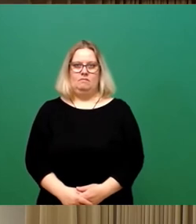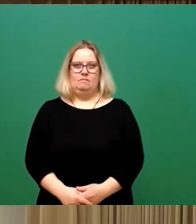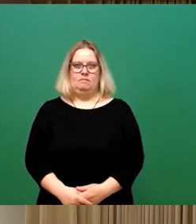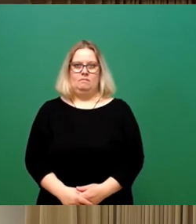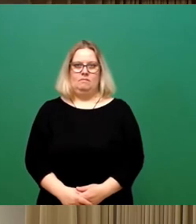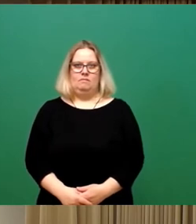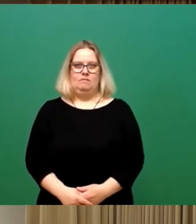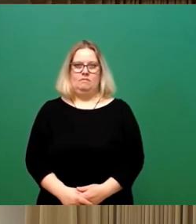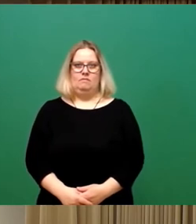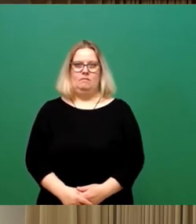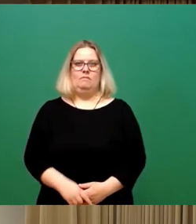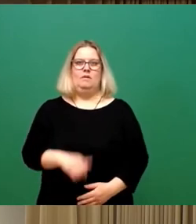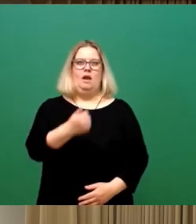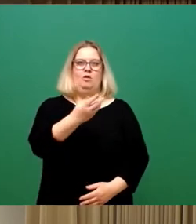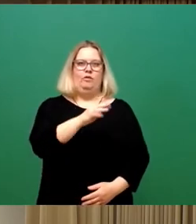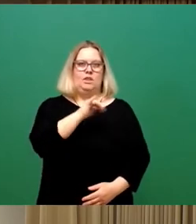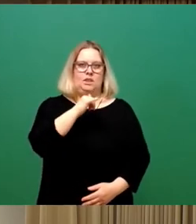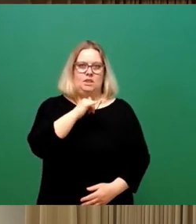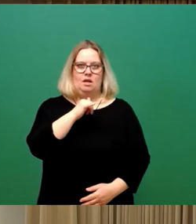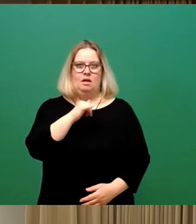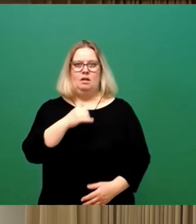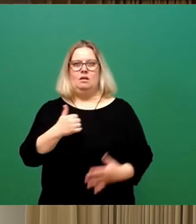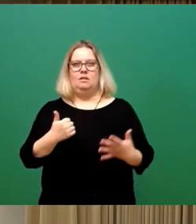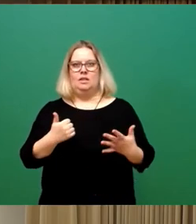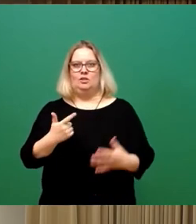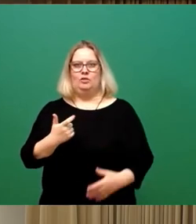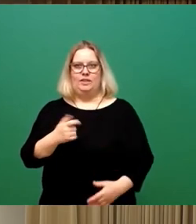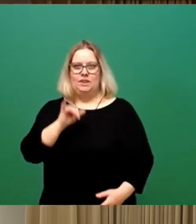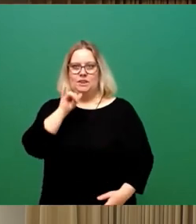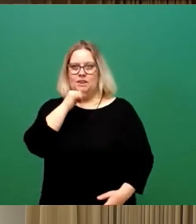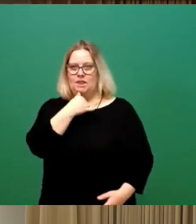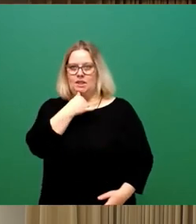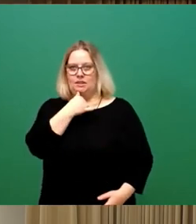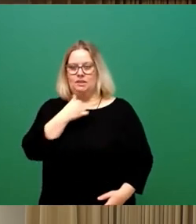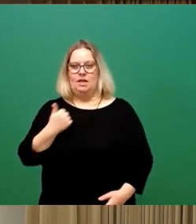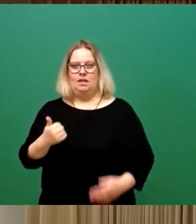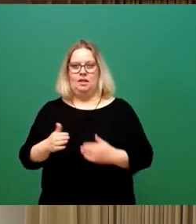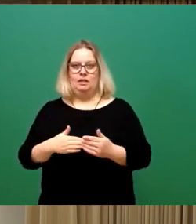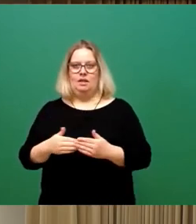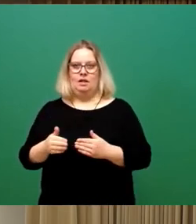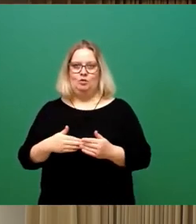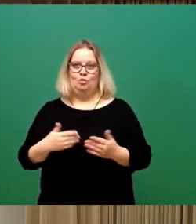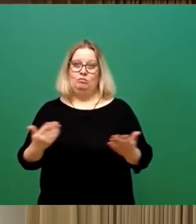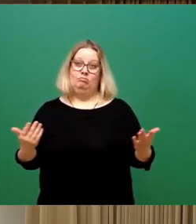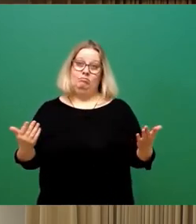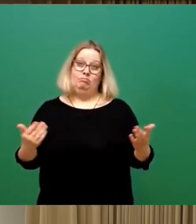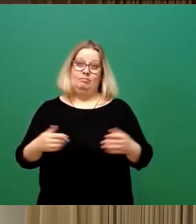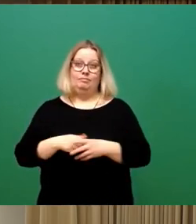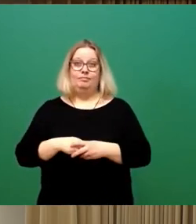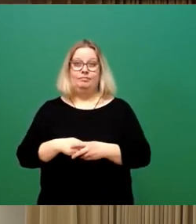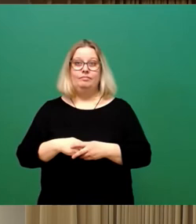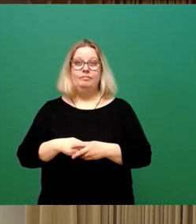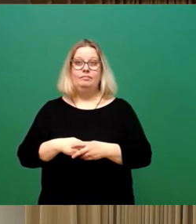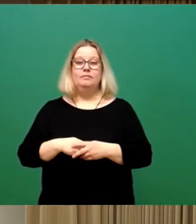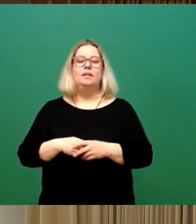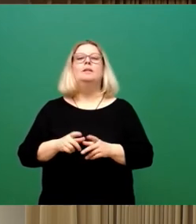41 Ja Stimmen, 26 Nein Stimmen, eine Enthaltung. Das heißt, wir